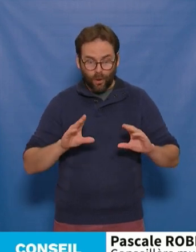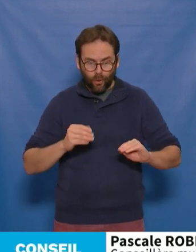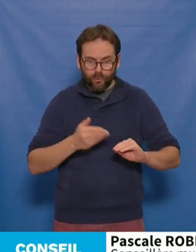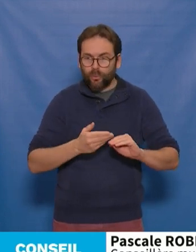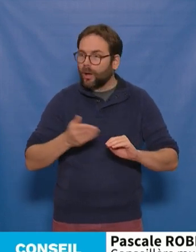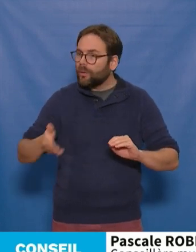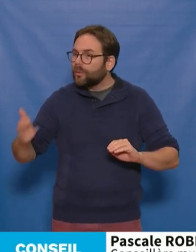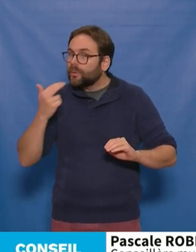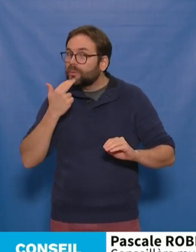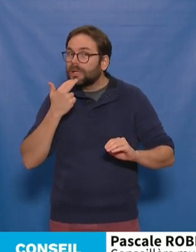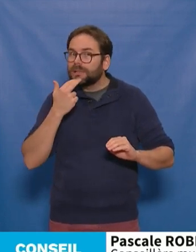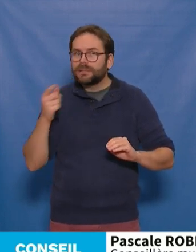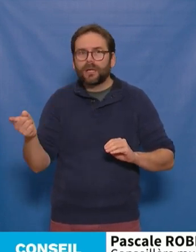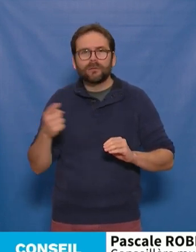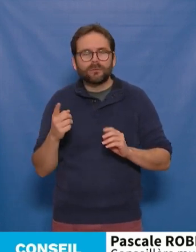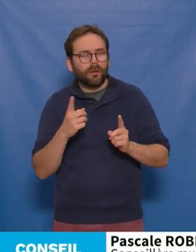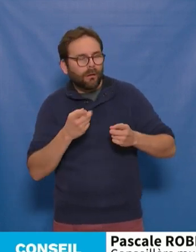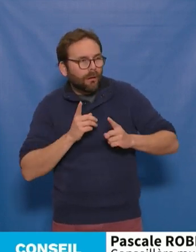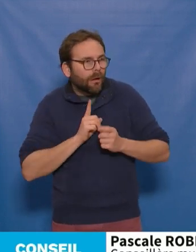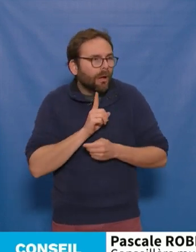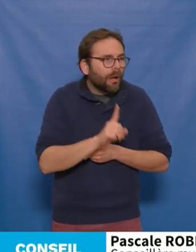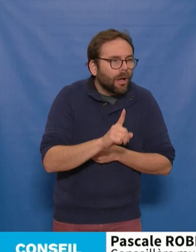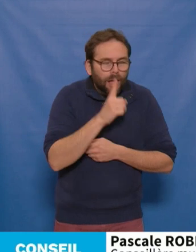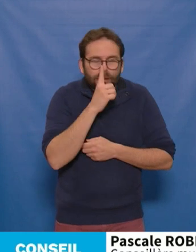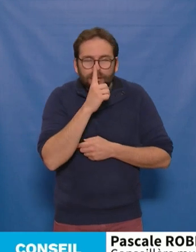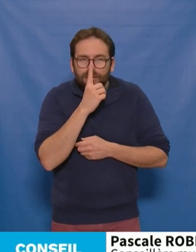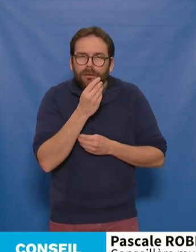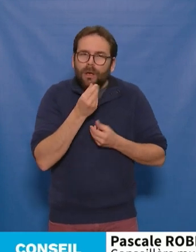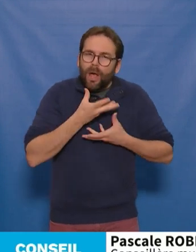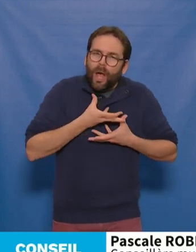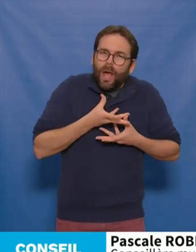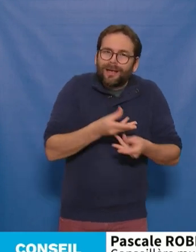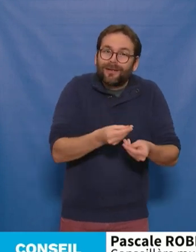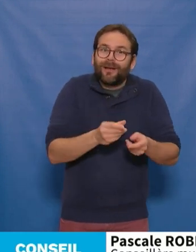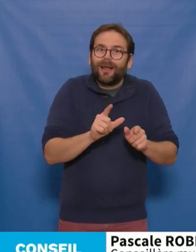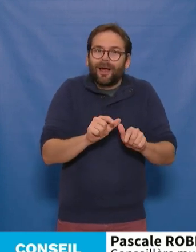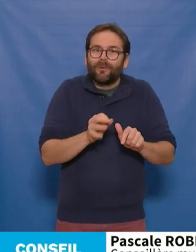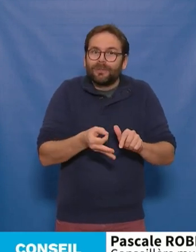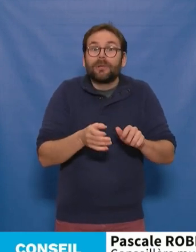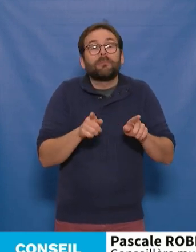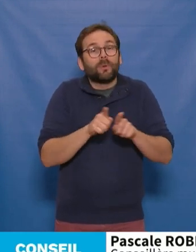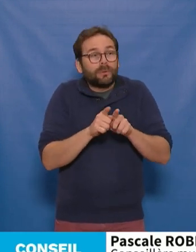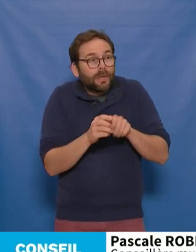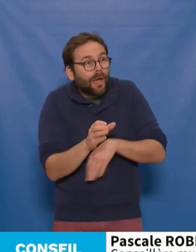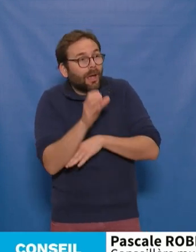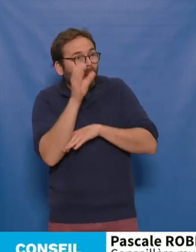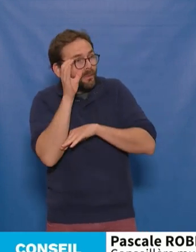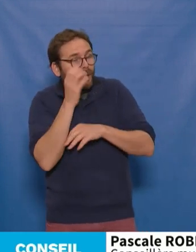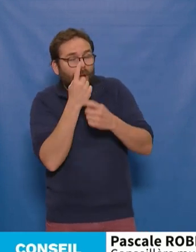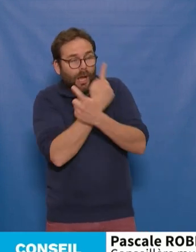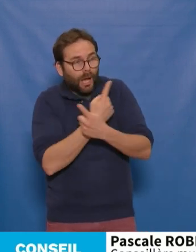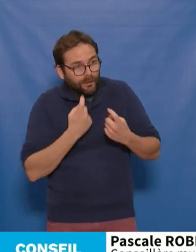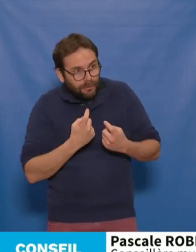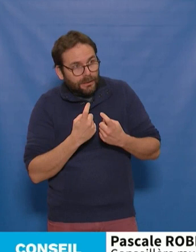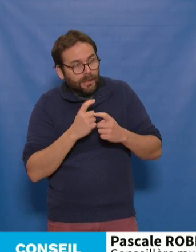usagère et usagé se sentira non seulement accueilli, mais véritablement écouté, respecté